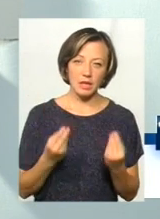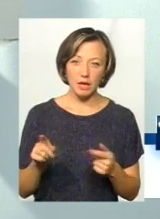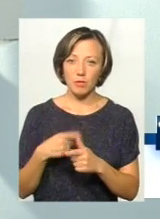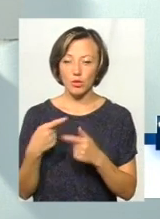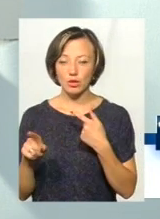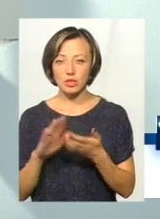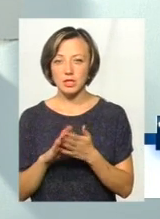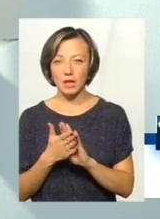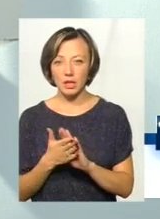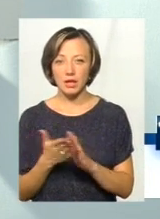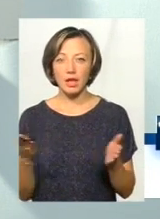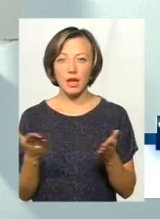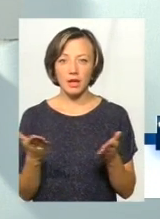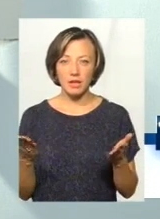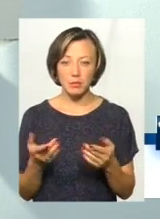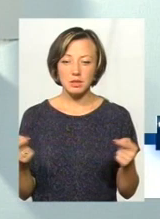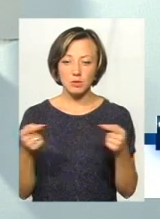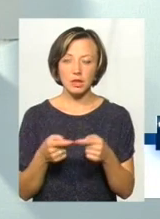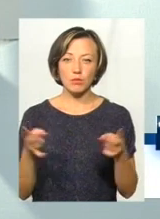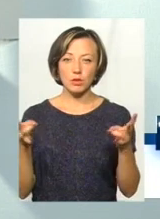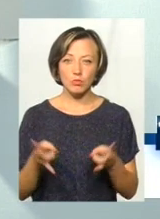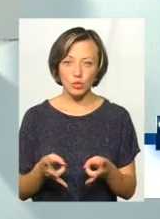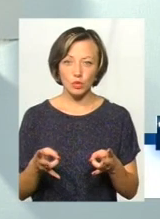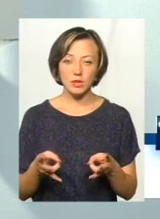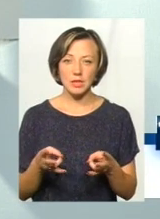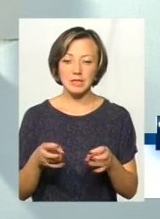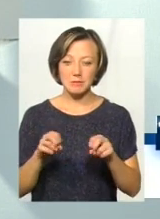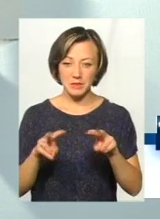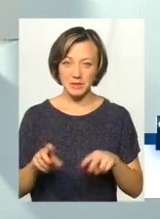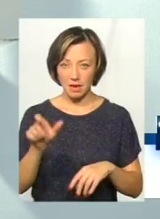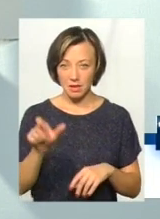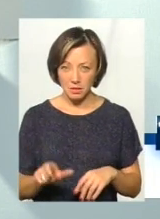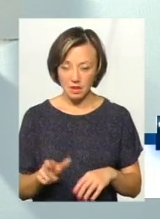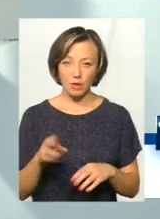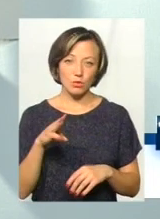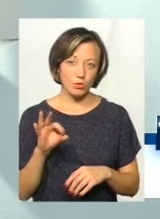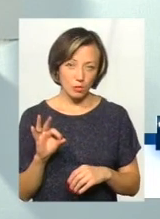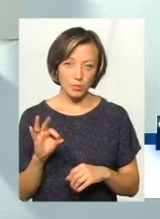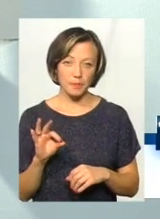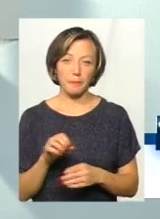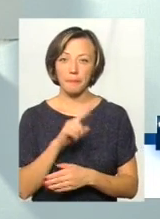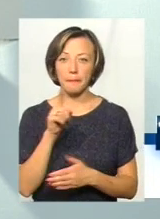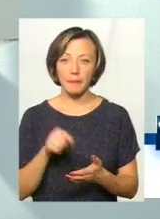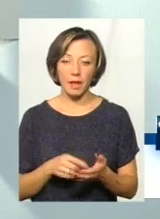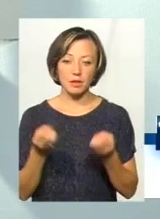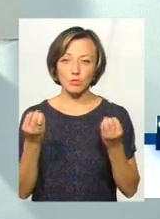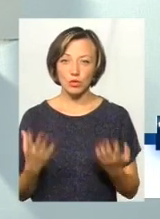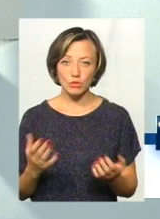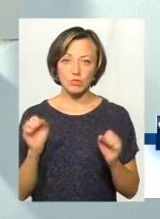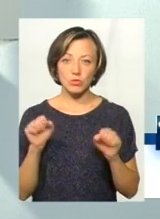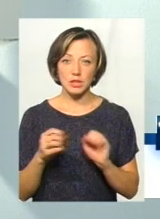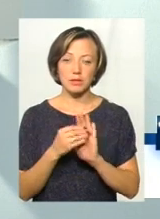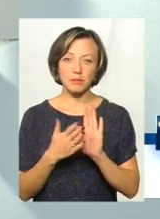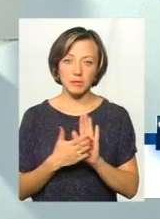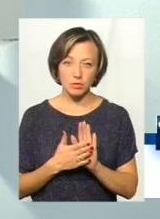інші стани і ситуації, які безпосередньо потребують власне такого спеціаліста, то питання спрощуються і можна